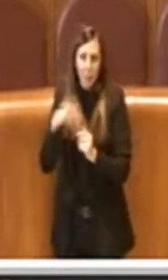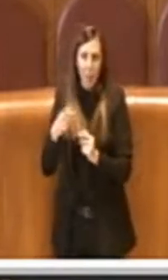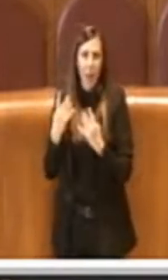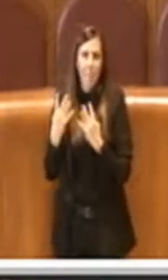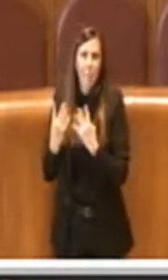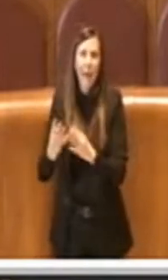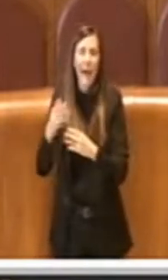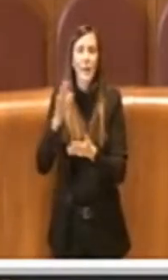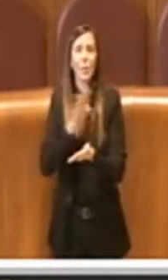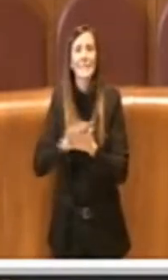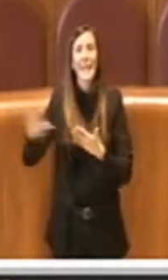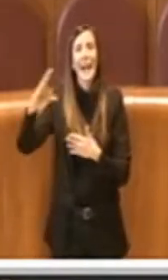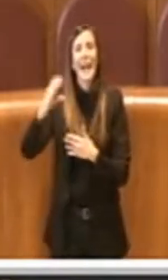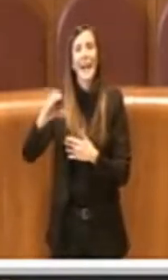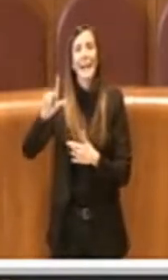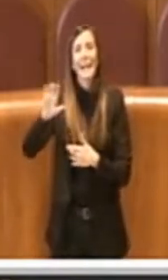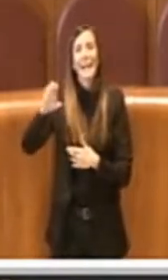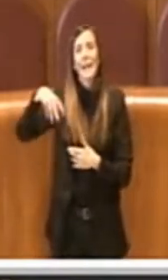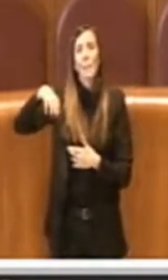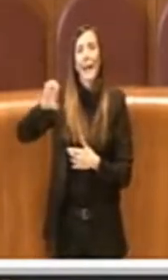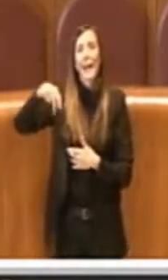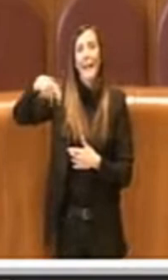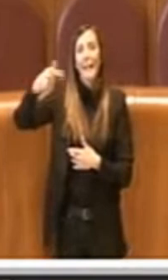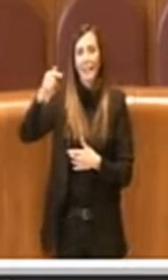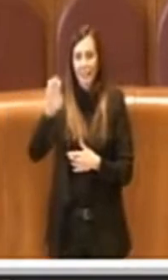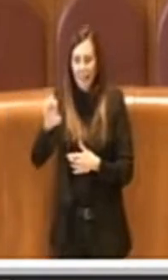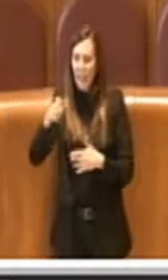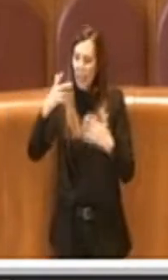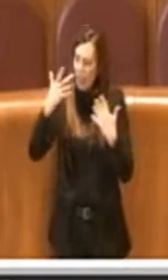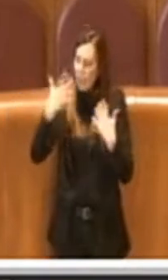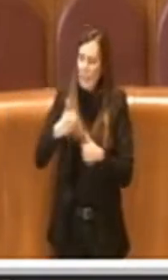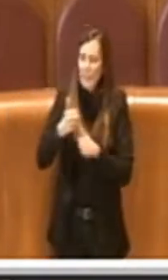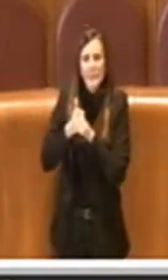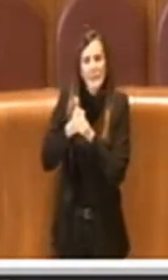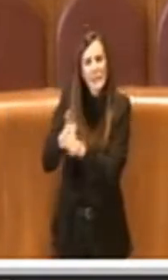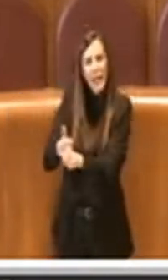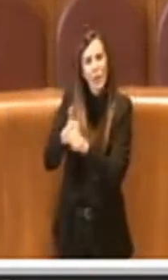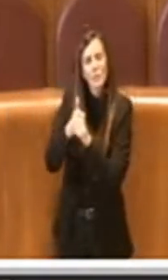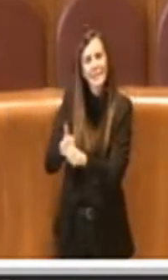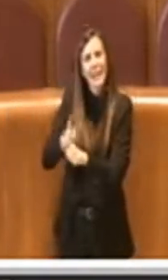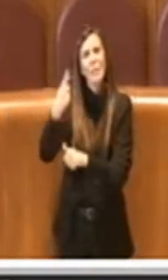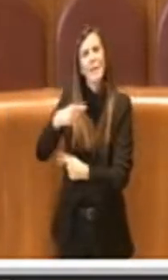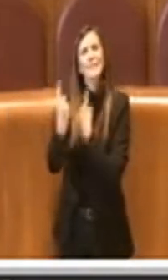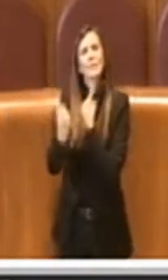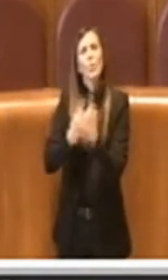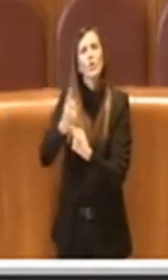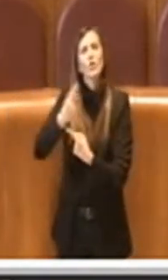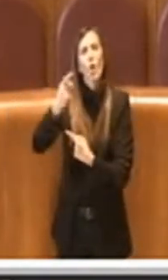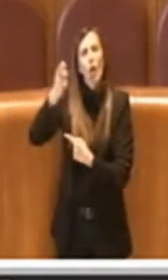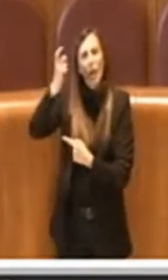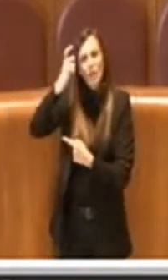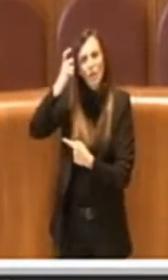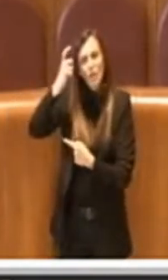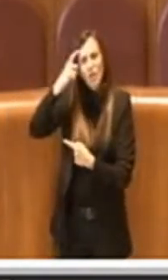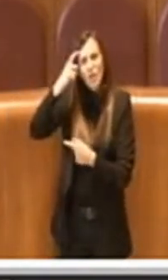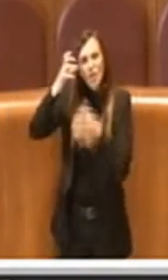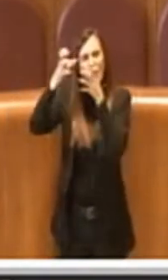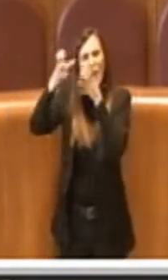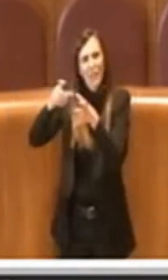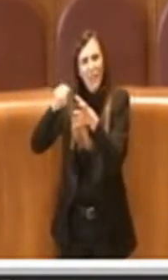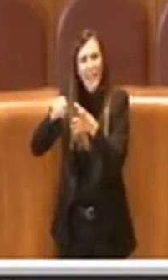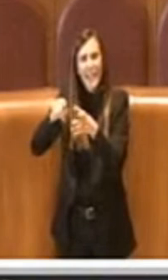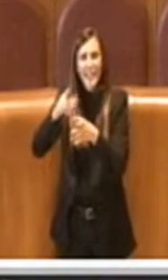parco di San Clemente abbiamo da sempre continuato a seguire la questione della cervelletta insomma sono tanti parco della